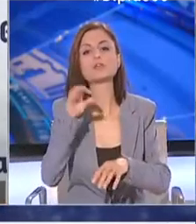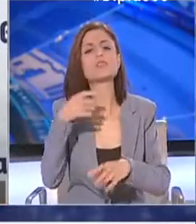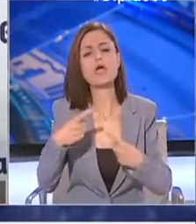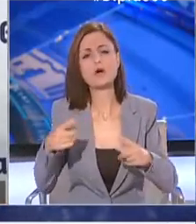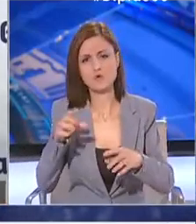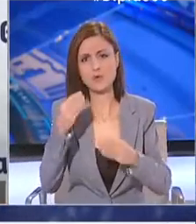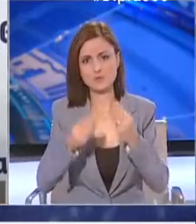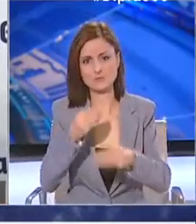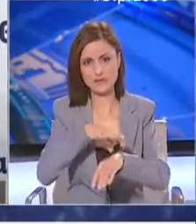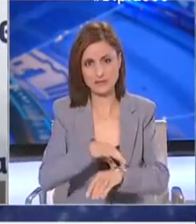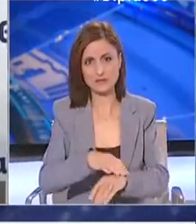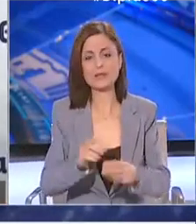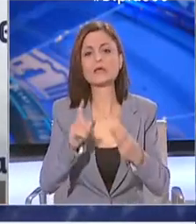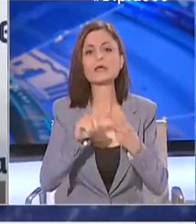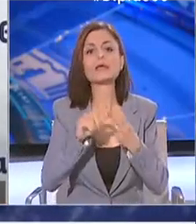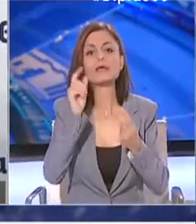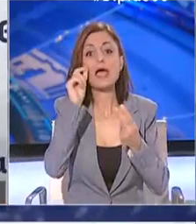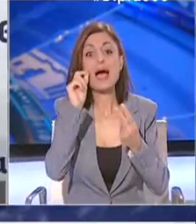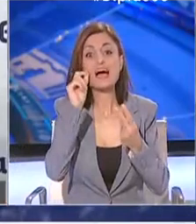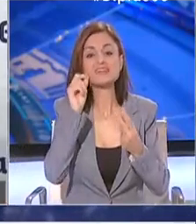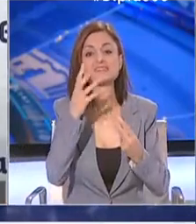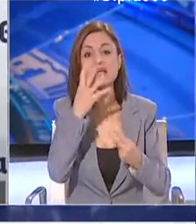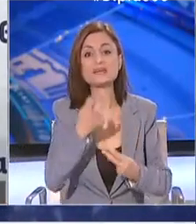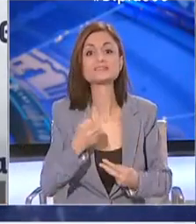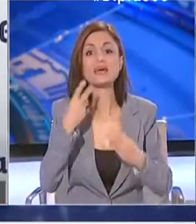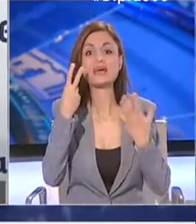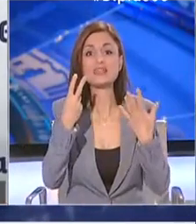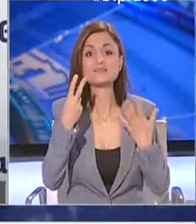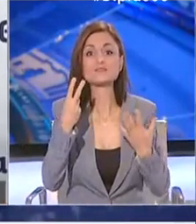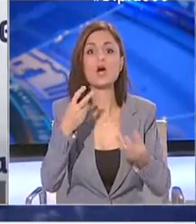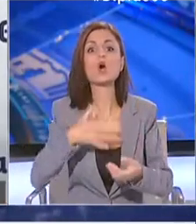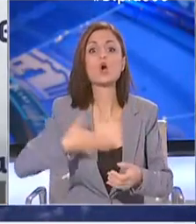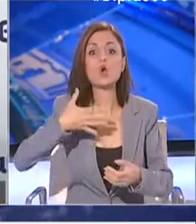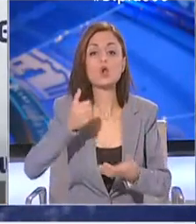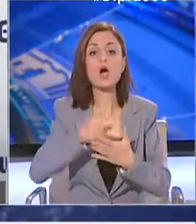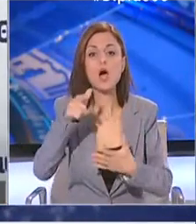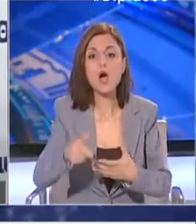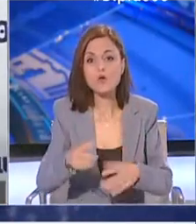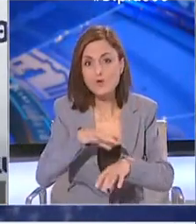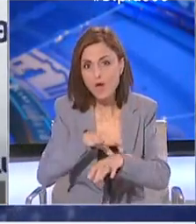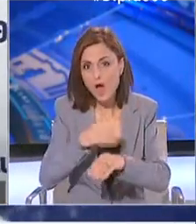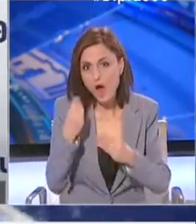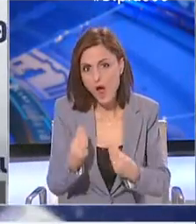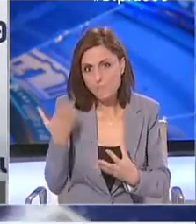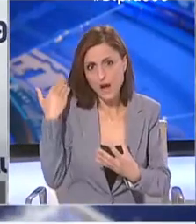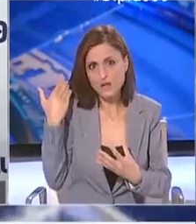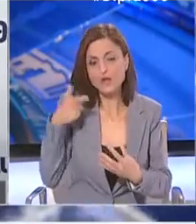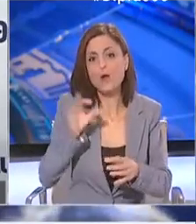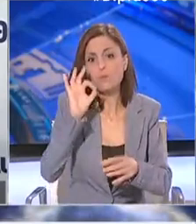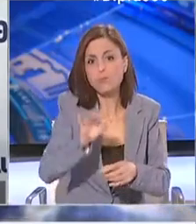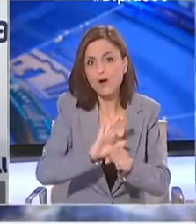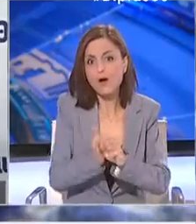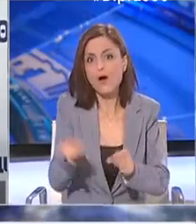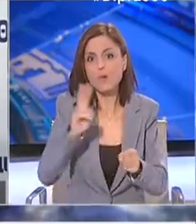47 ετών, Ελλαδίτη υπήκοο, χωρίς επιβαρυντικούς παράγοντες από το ιστορικό. Μετά από αυτή τη δυσάρεστη